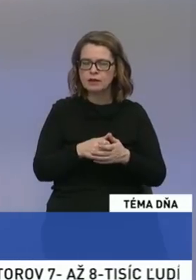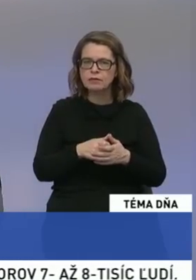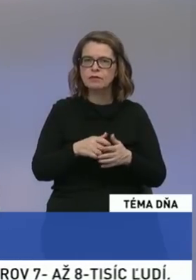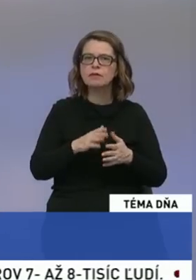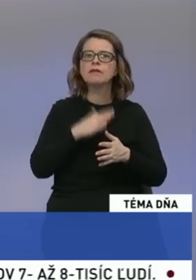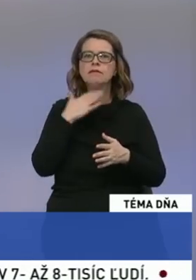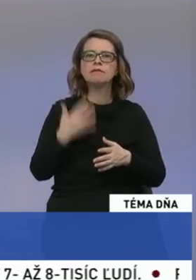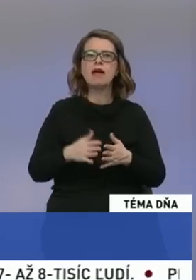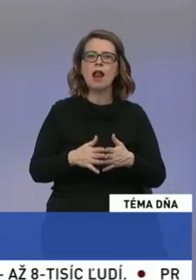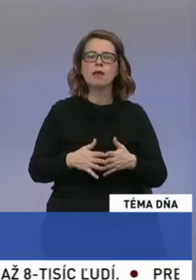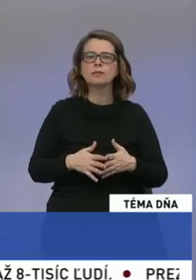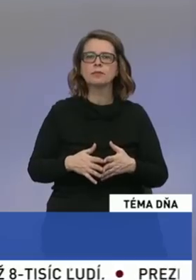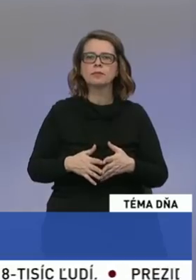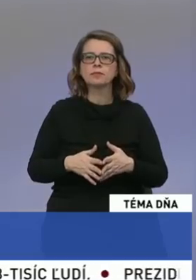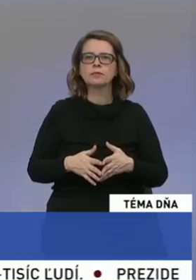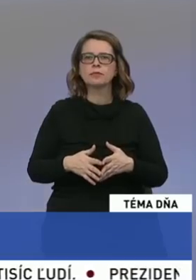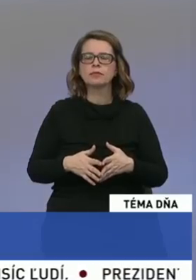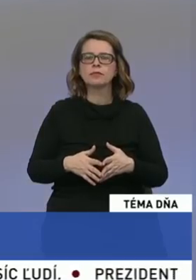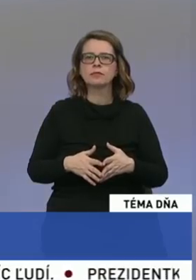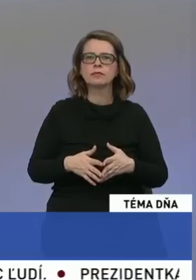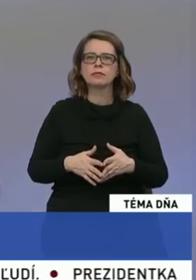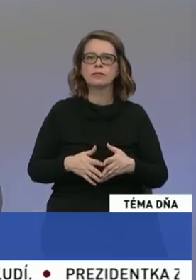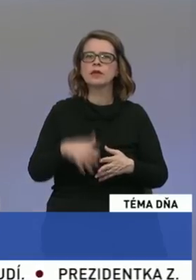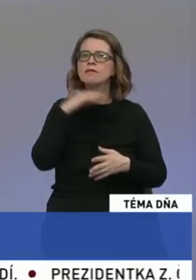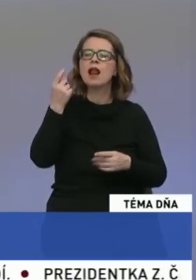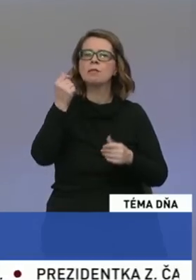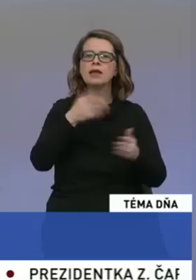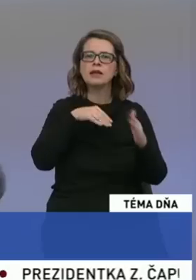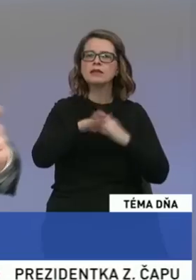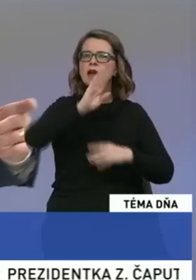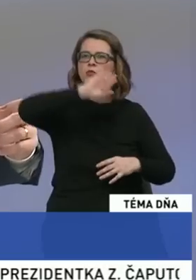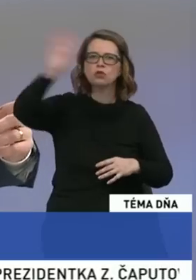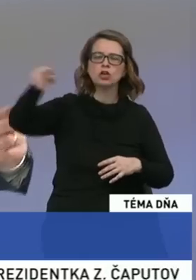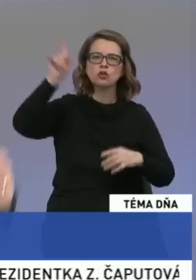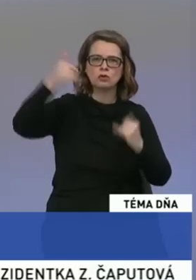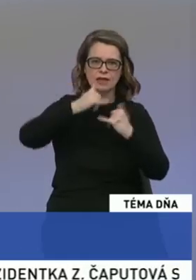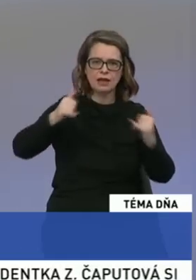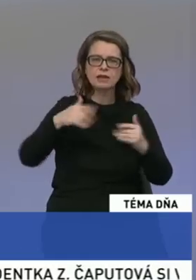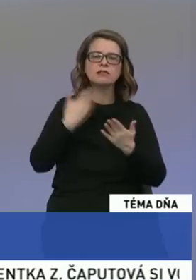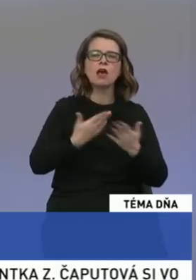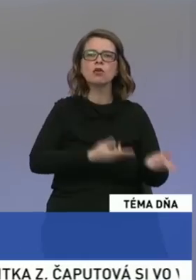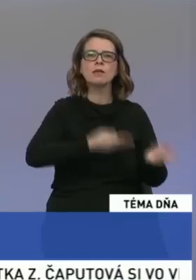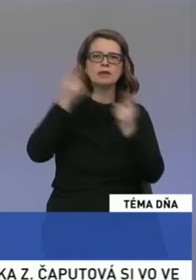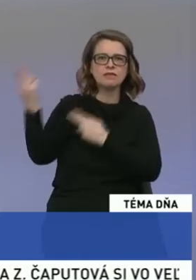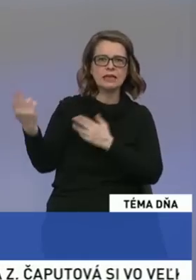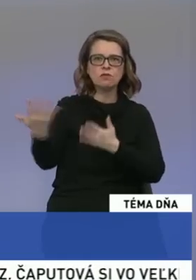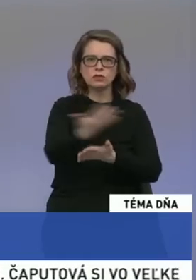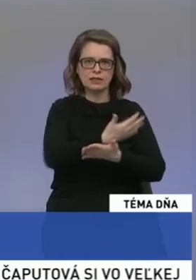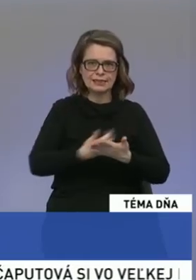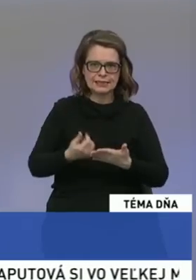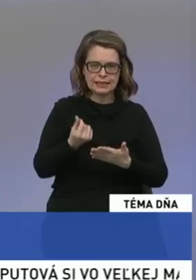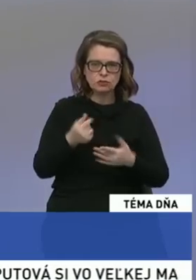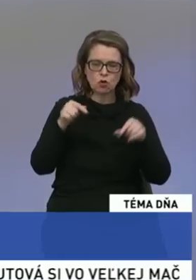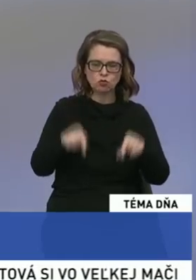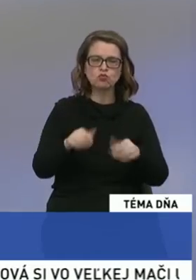veľa peňazí odchádza do zahraničia v rámci vývozu ziskov spoločností, ktoré u nás